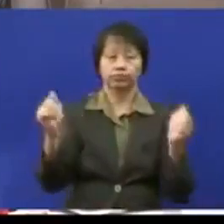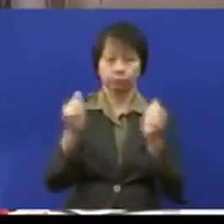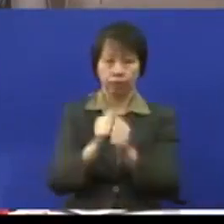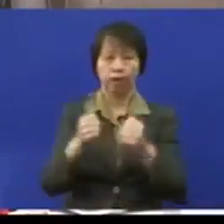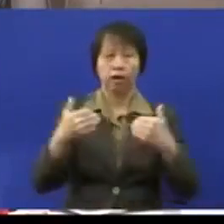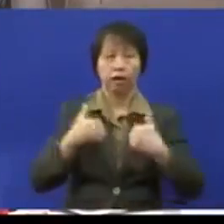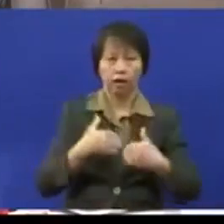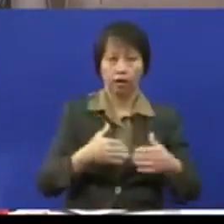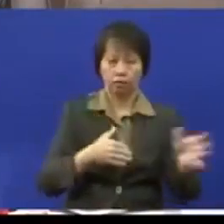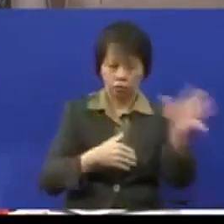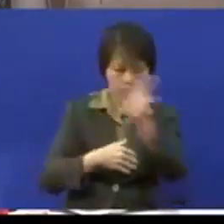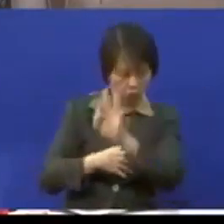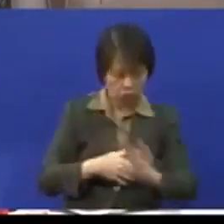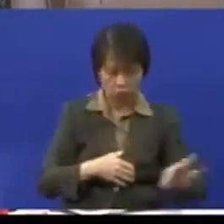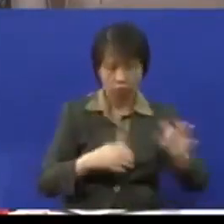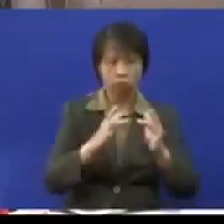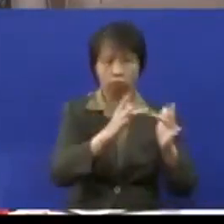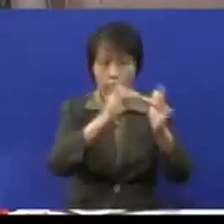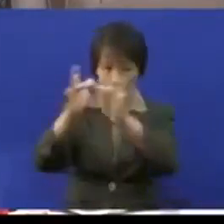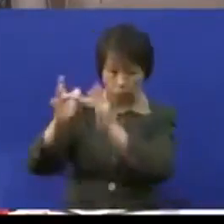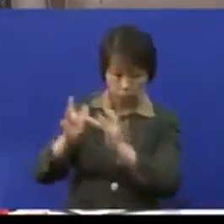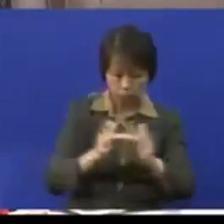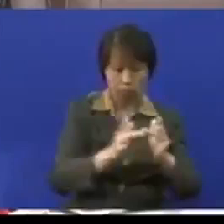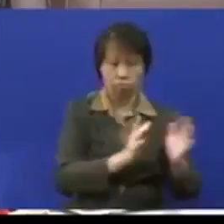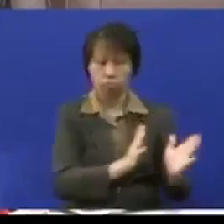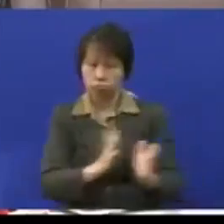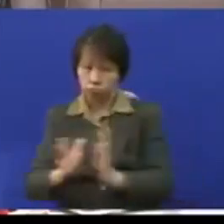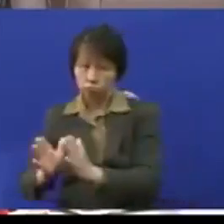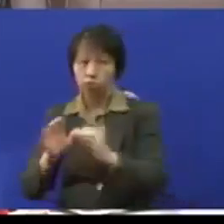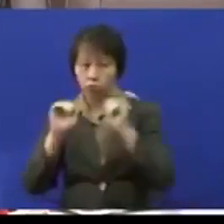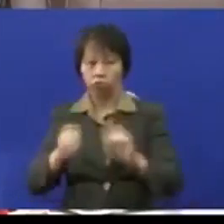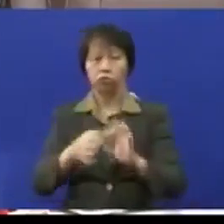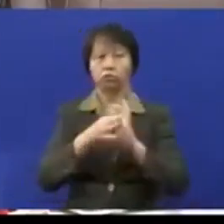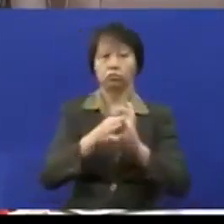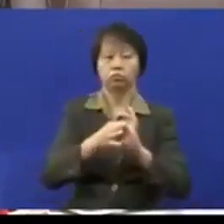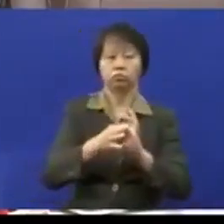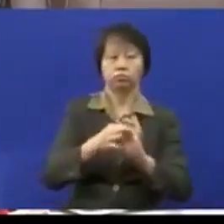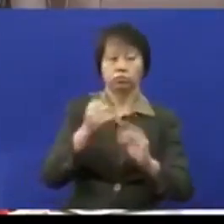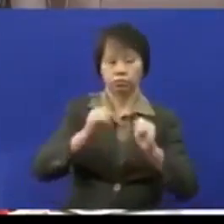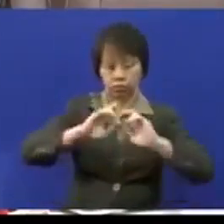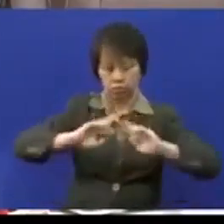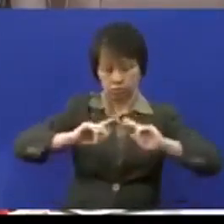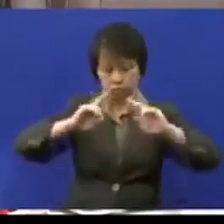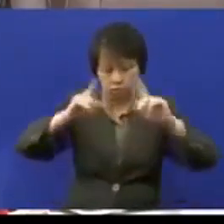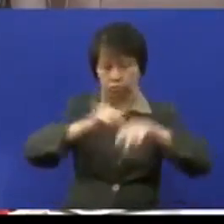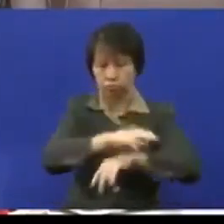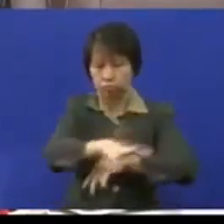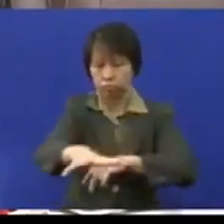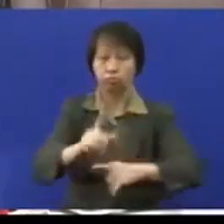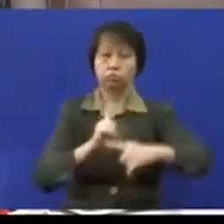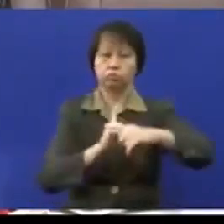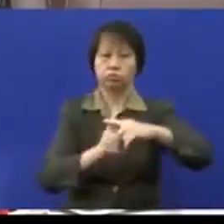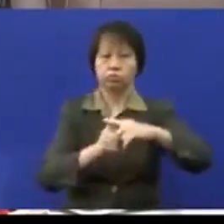penyelarasan dan network, semua pihak boleh bekerja dengan lebih rapat lagi dan dapat meningkatkan impak positif kepada wogel OKU.